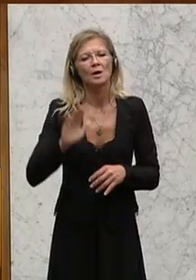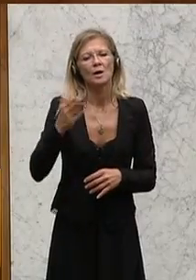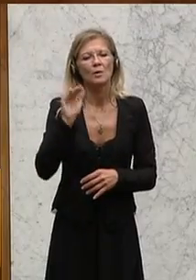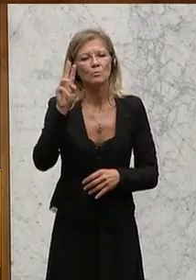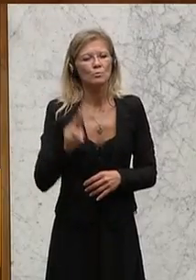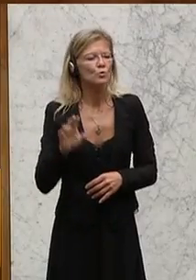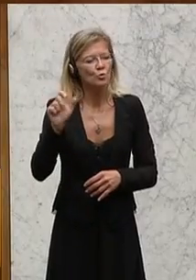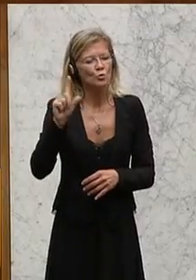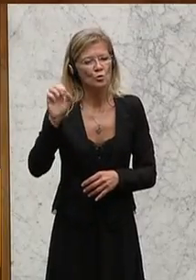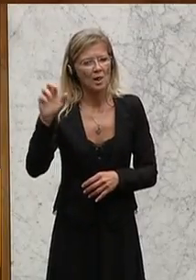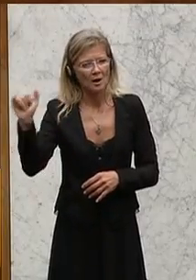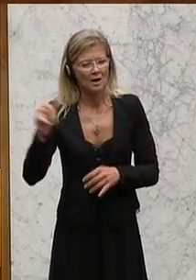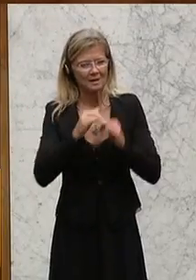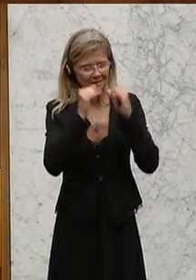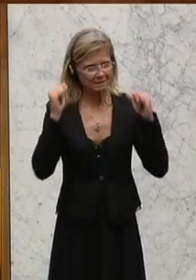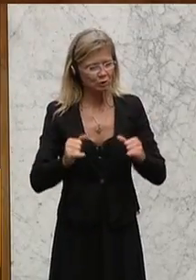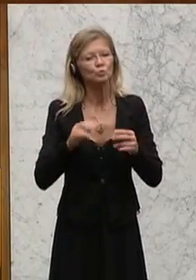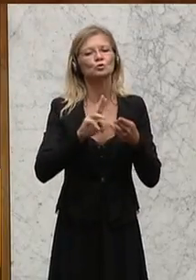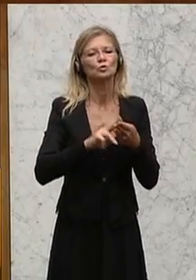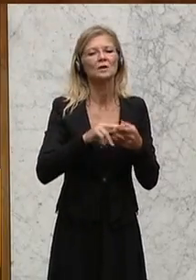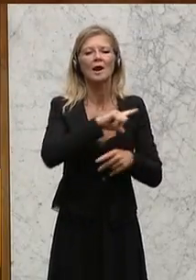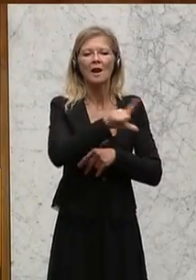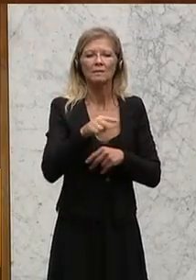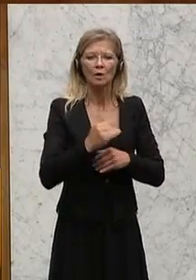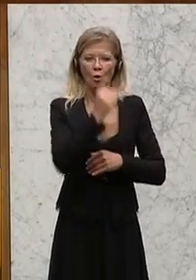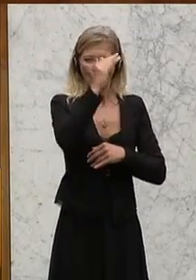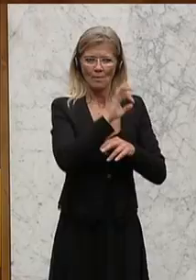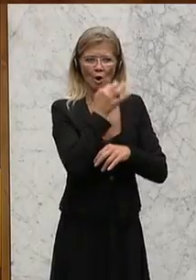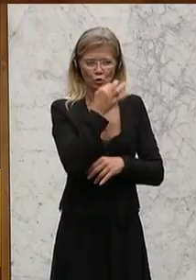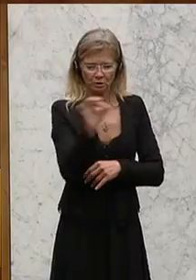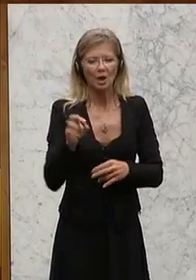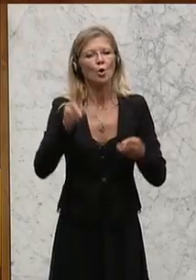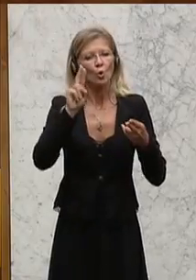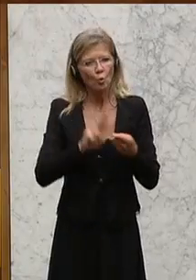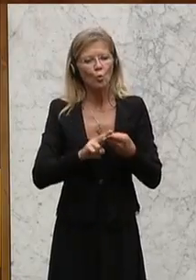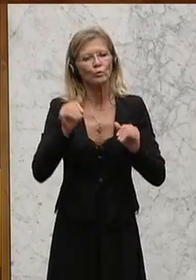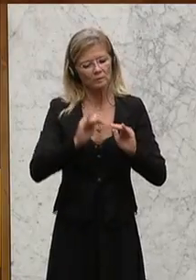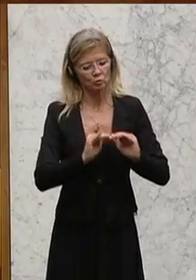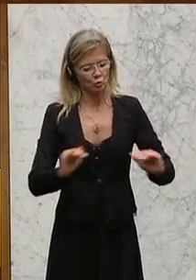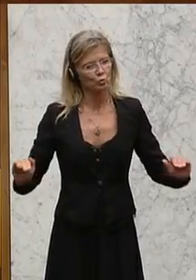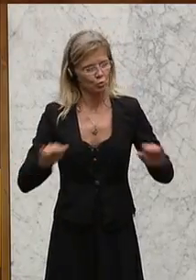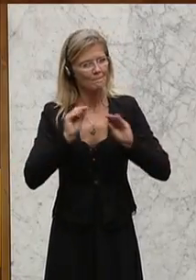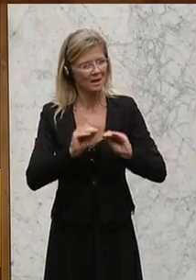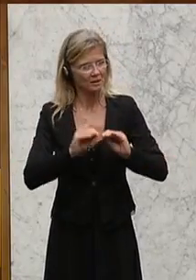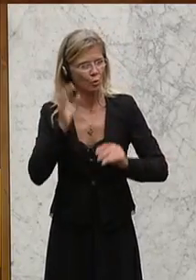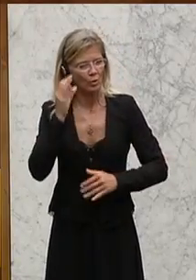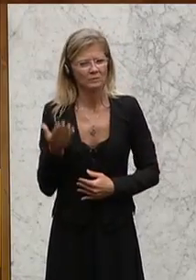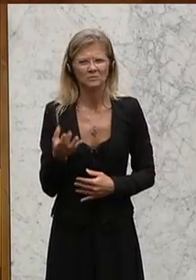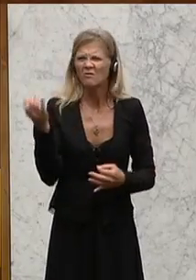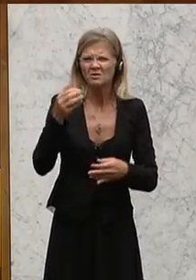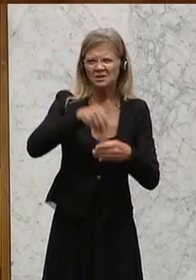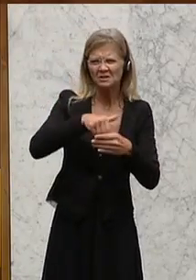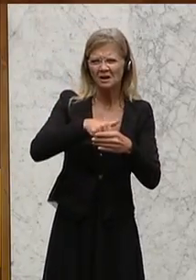ElementarpädagogInnen natürlich. Was bringt der Bildungskompass mit sich? Für alle Kinder ab dreieinhalb